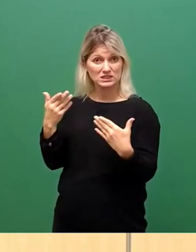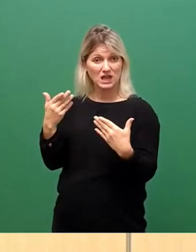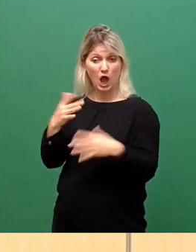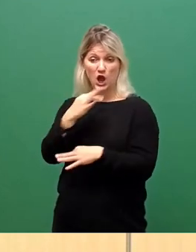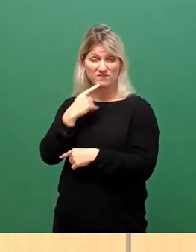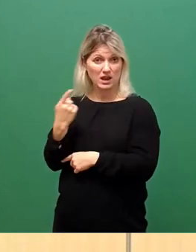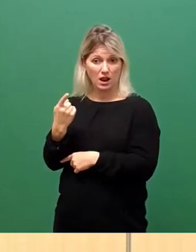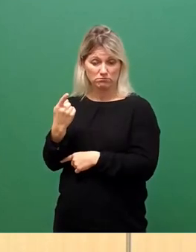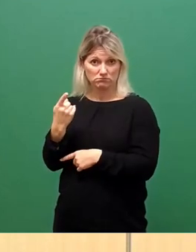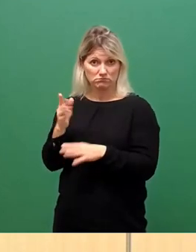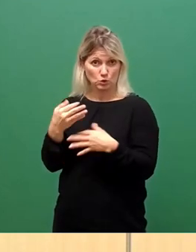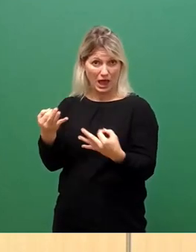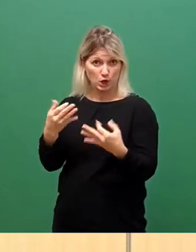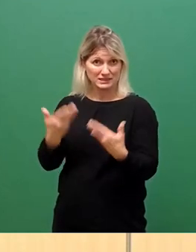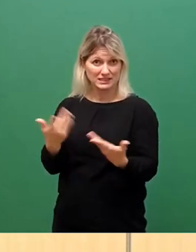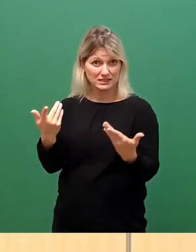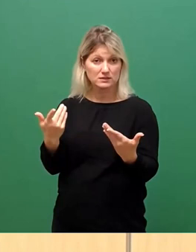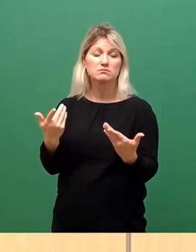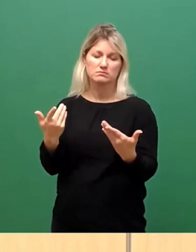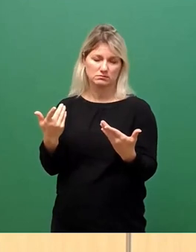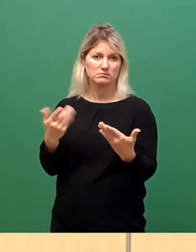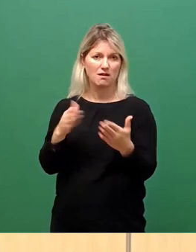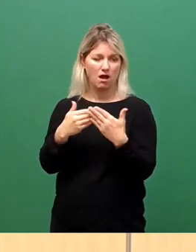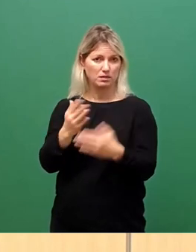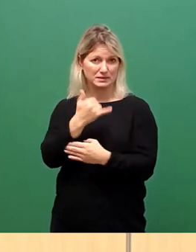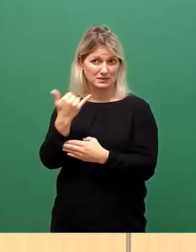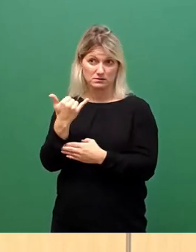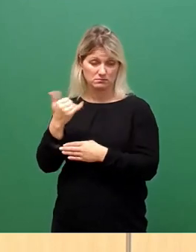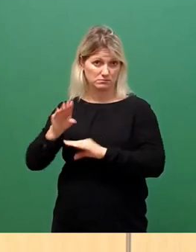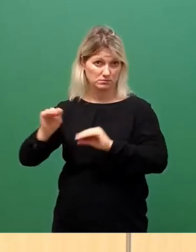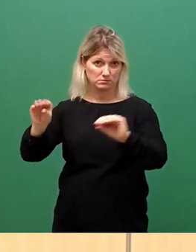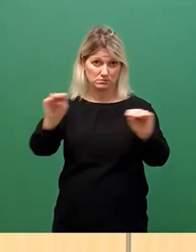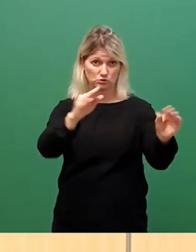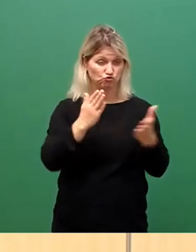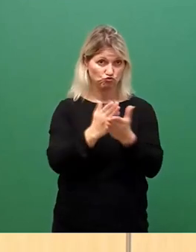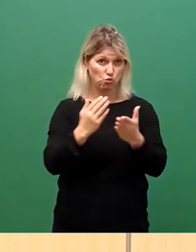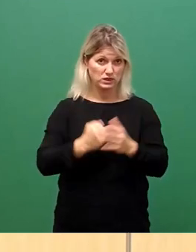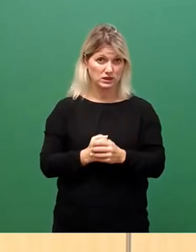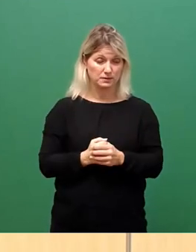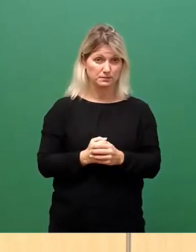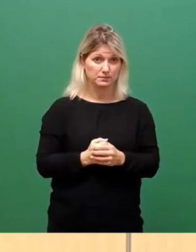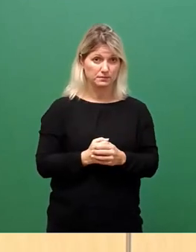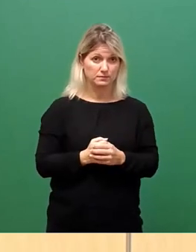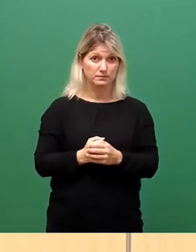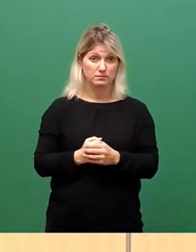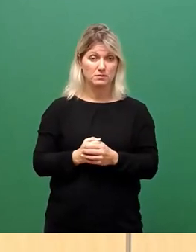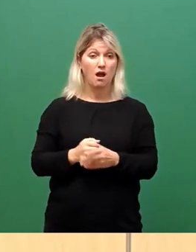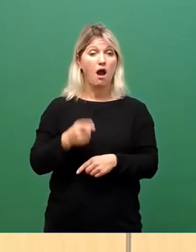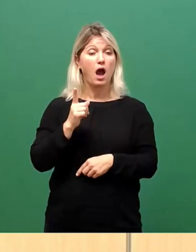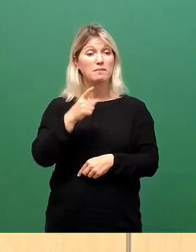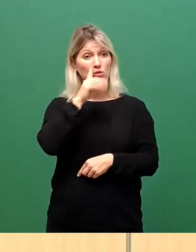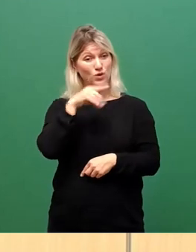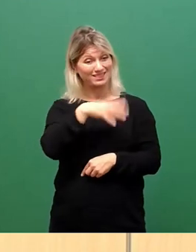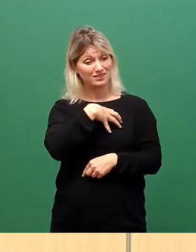funktioniert, dürfte sich mittlerweile herumgesprochen haben. Es ist aber nicht ausschließlich ein Dresdner, sondern vor allem